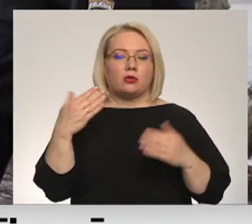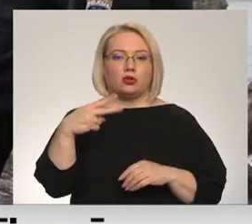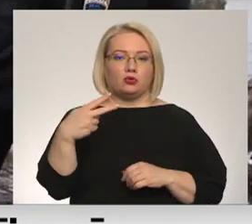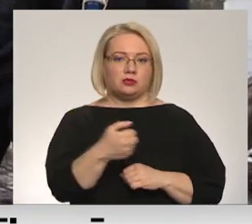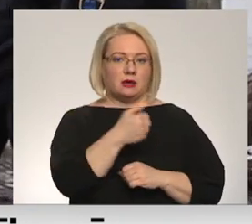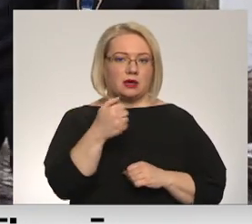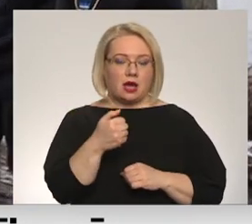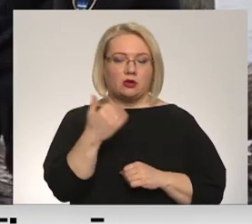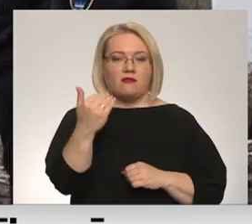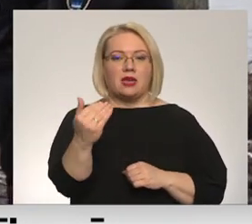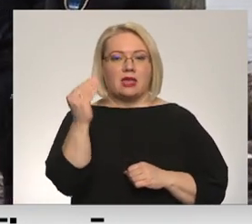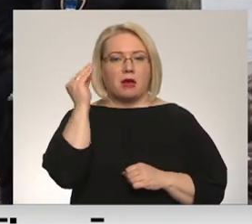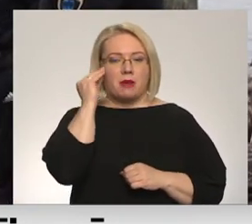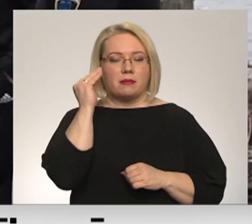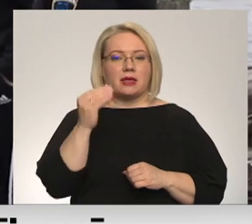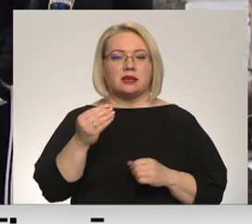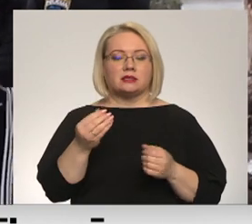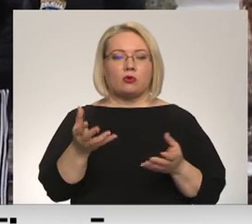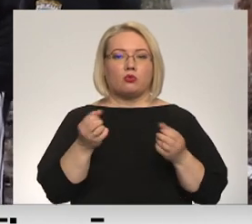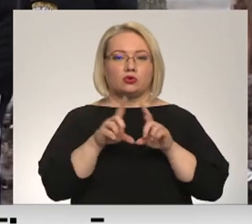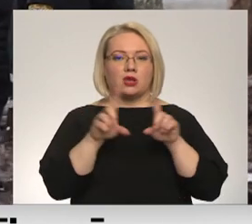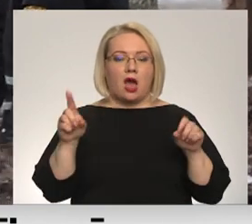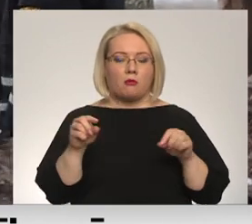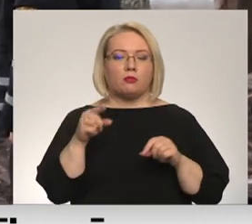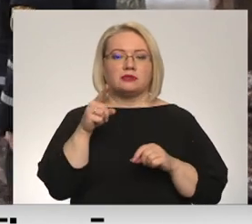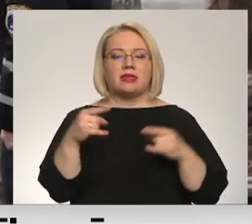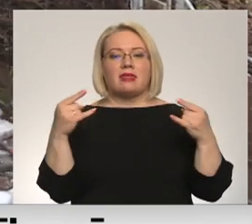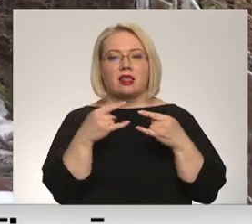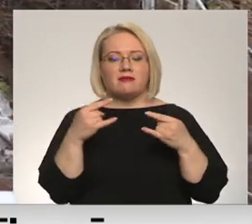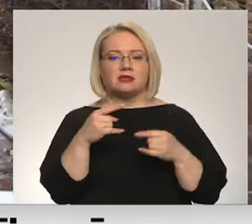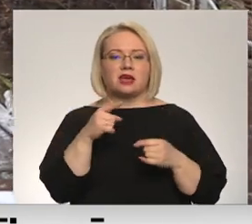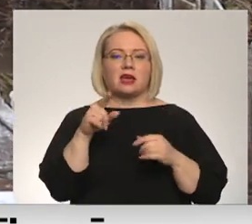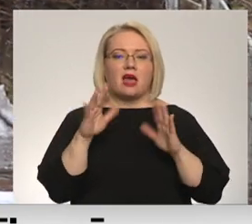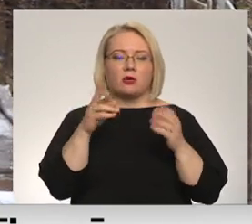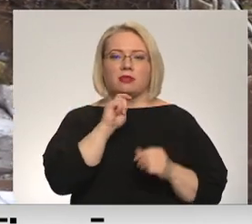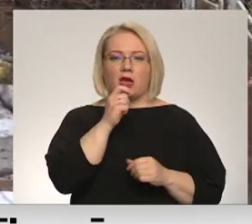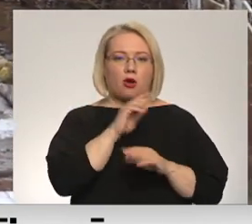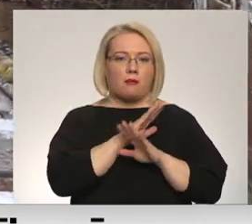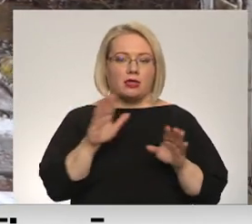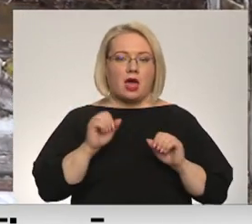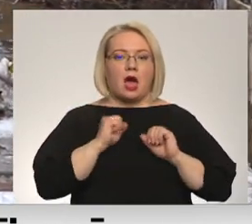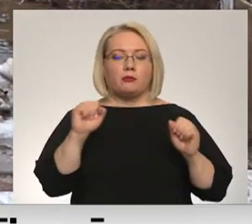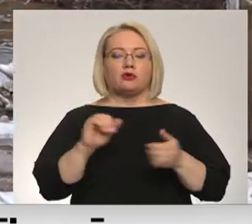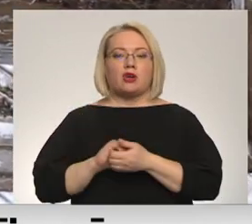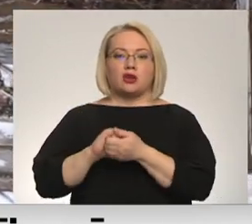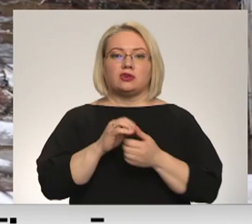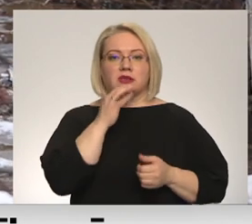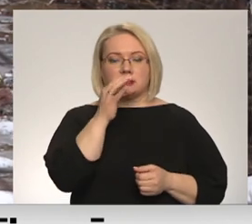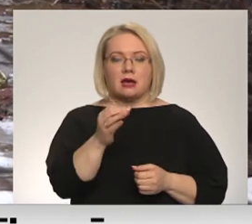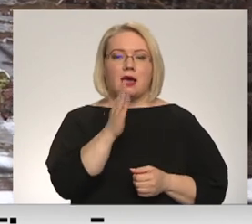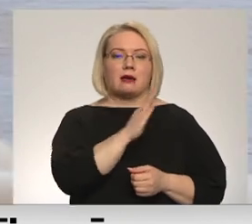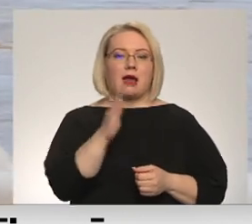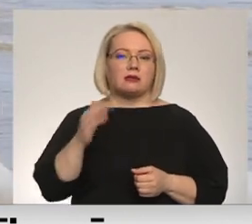Gata pieminētais apdrošināšanas uzņēmums RTV konkrēto gadījumu nekomentē. Latvijas apdrošinātāja asociācijā norāda, katrs